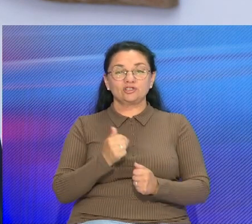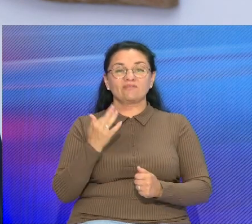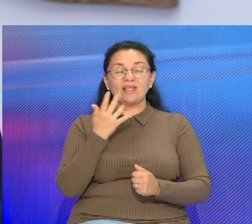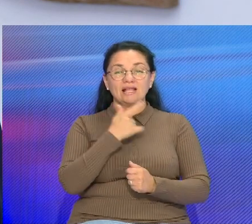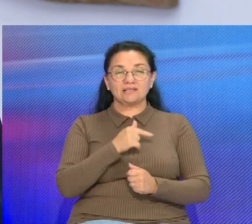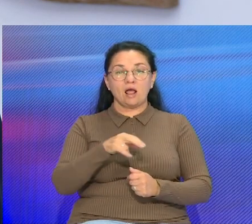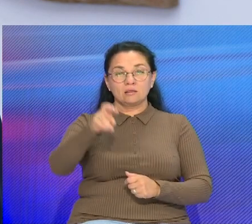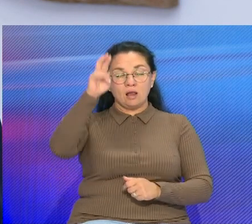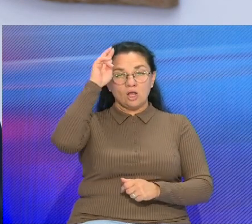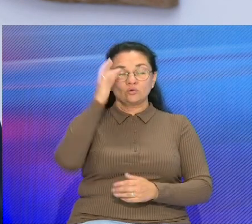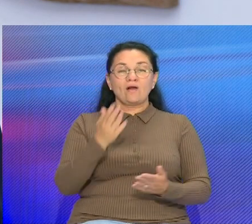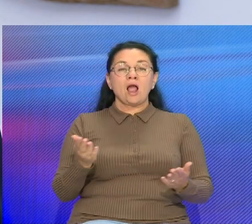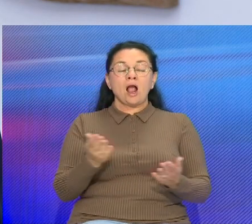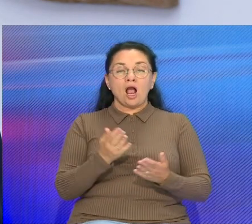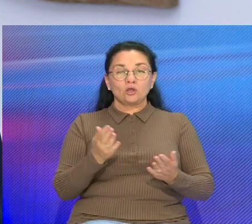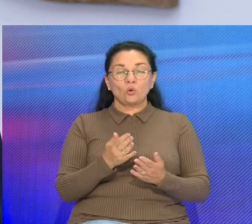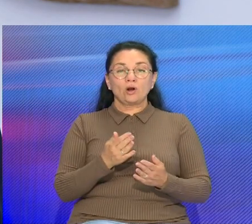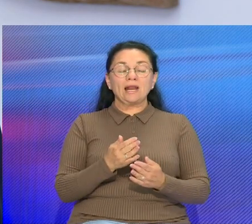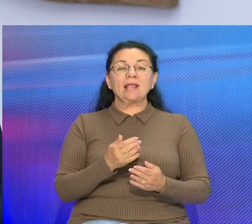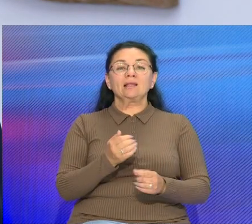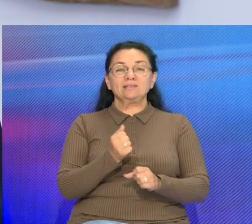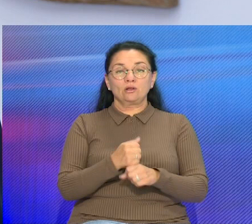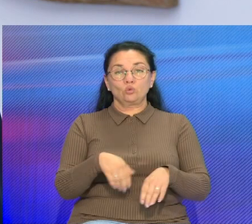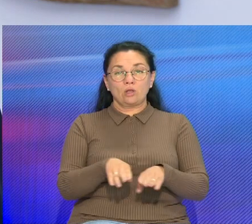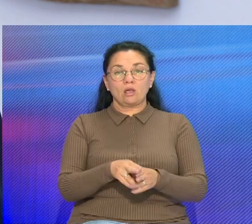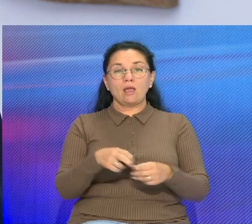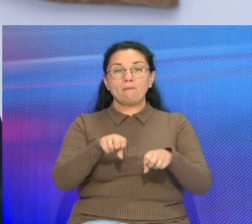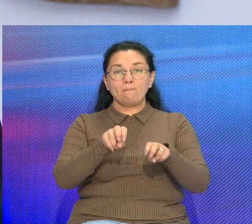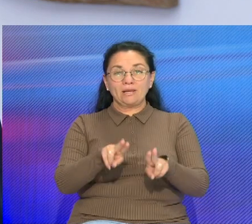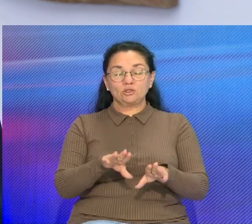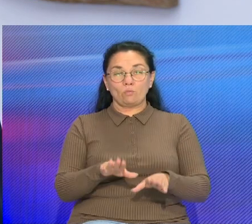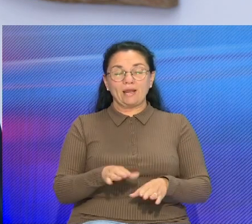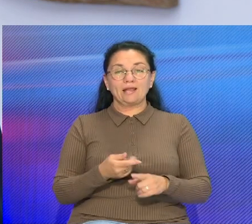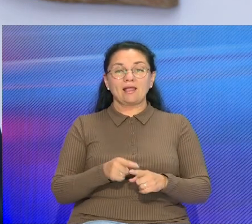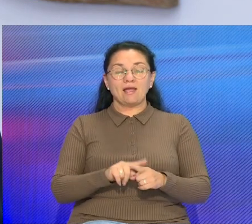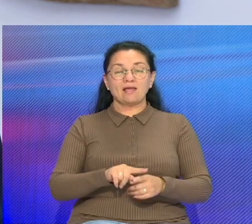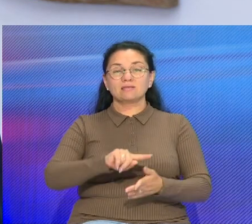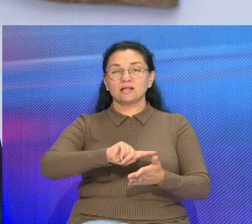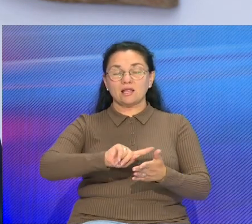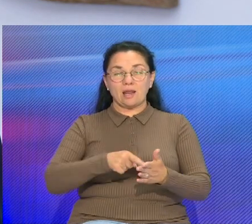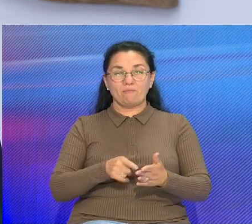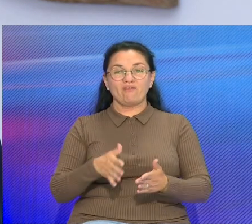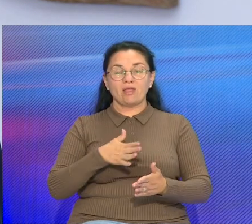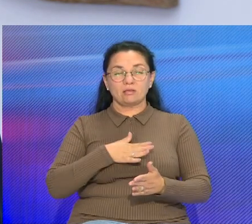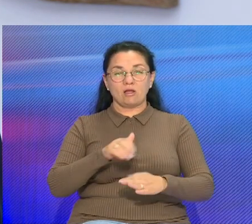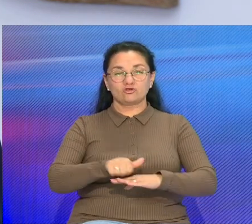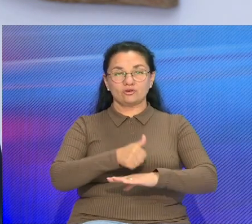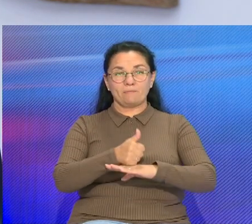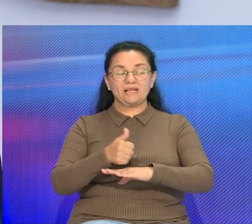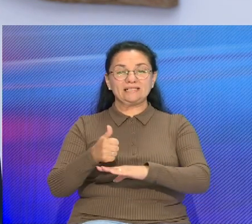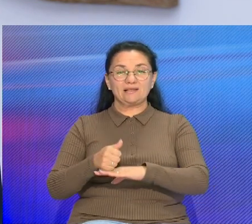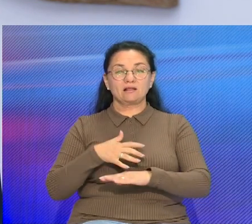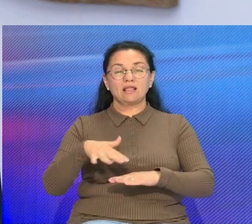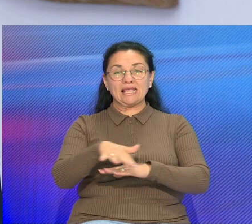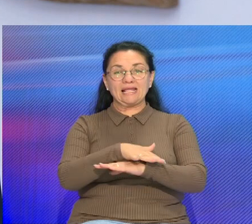государств, которые совершают это преступление Это требования наших президентов и населения